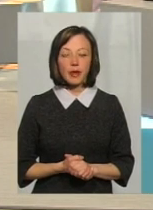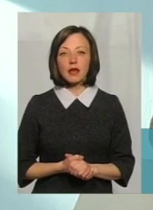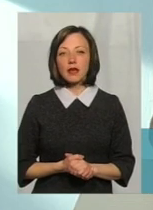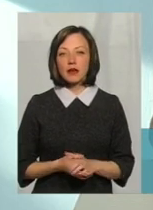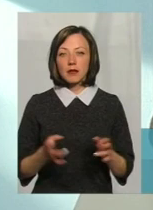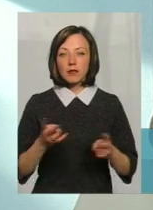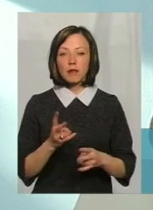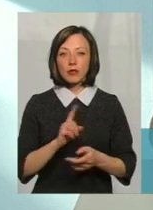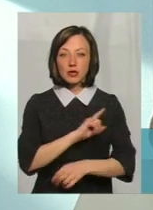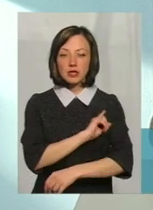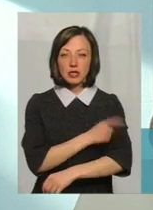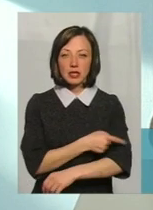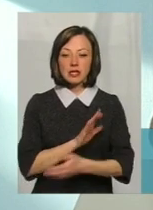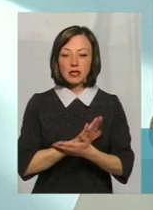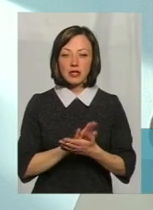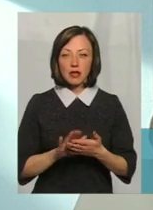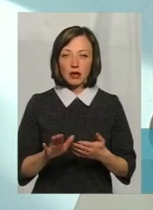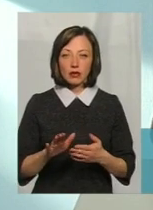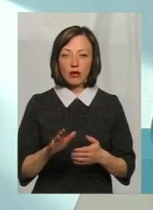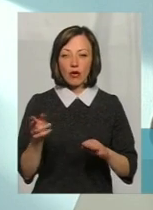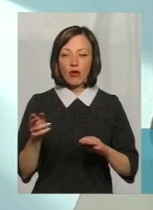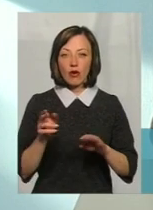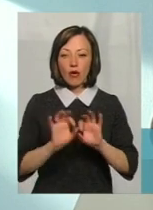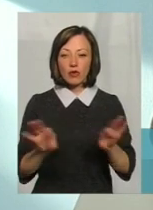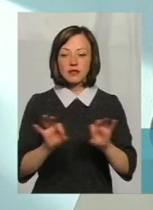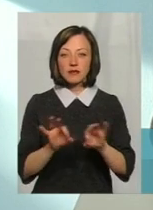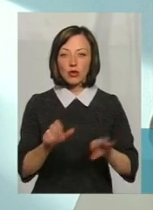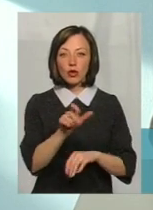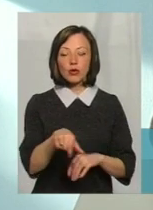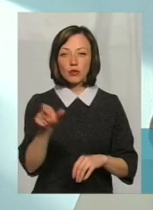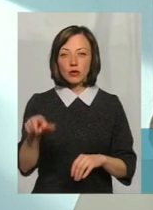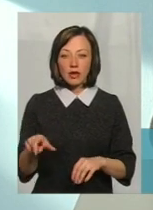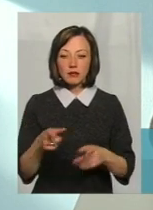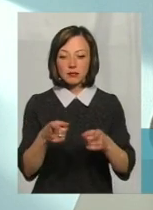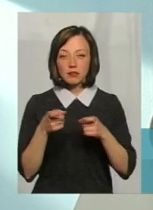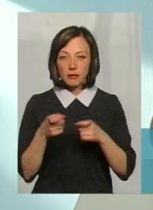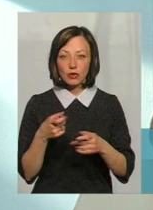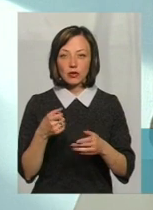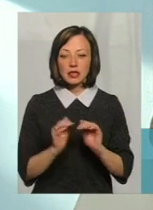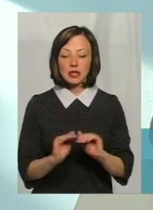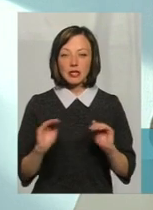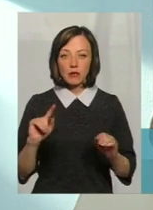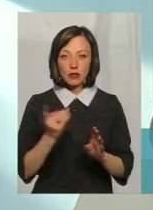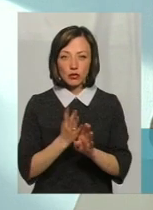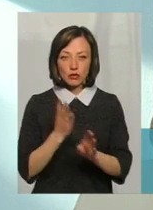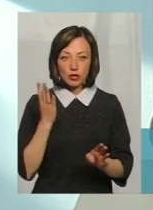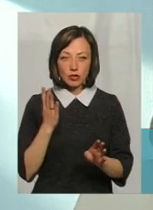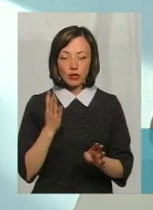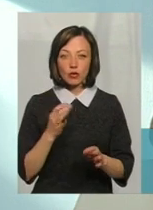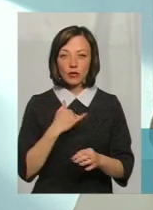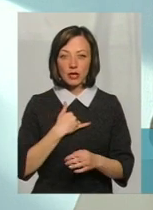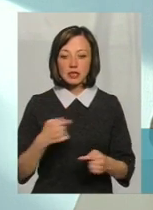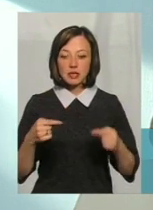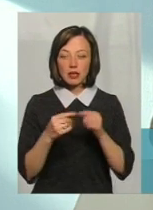санітарну освітню роботу з метою залучання невакцинованих людей, в першу чергу, дітей. Тому що у нас, згідно